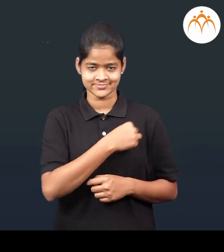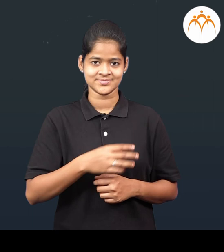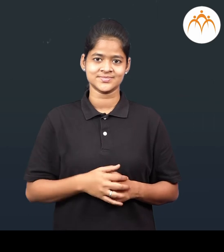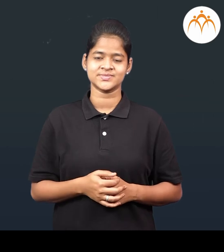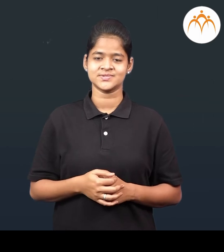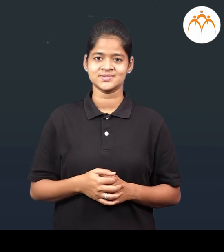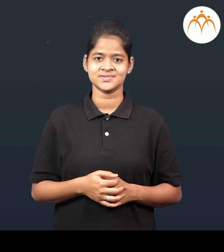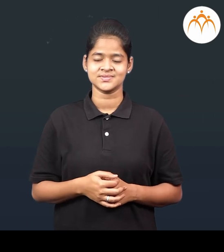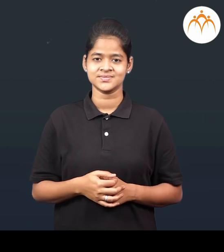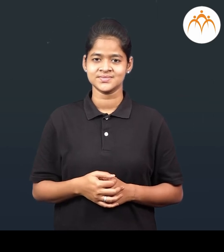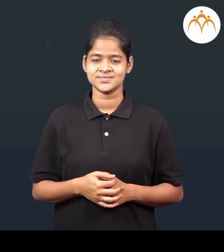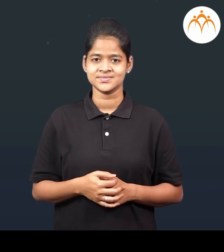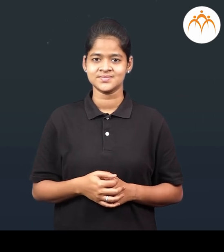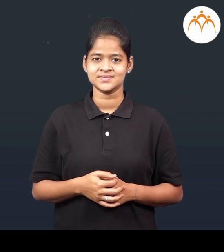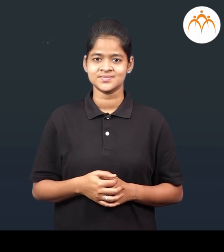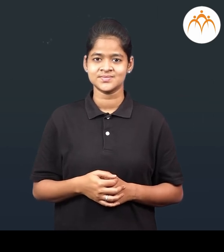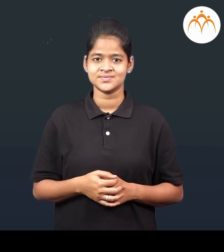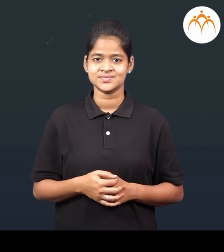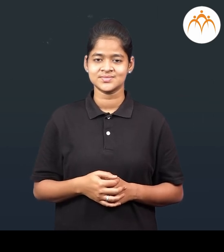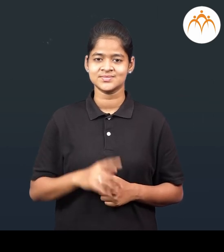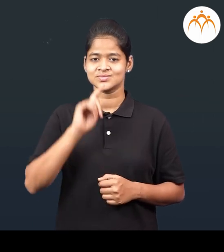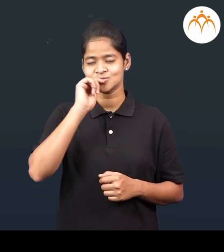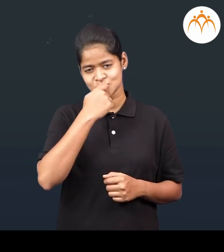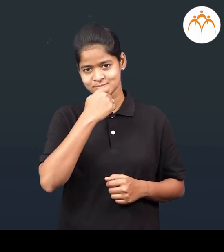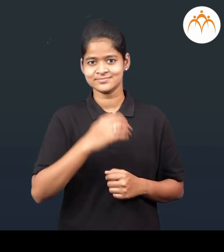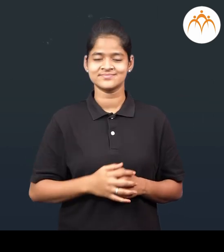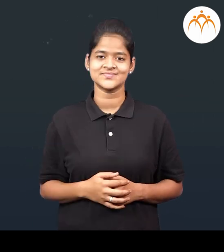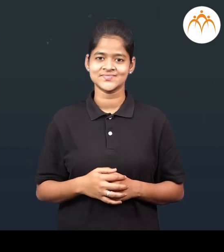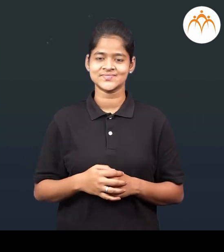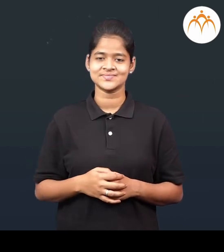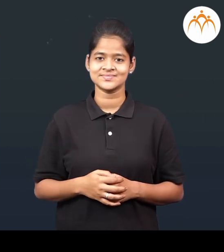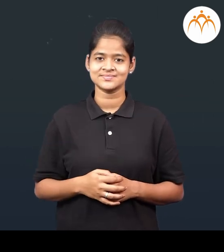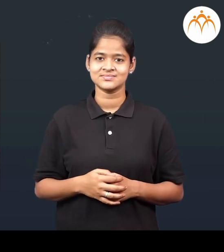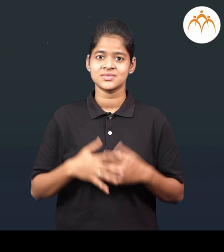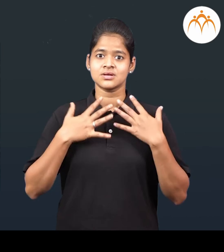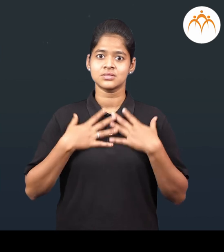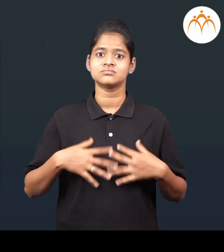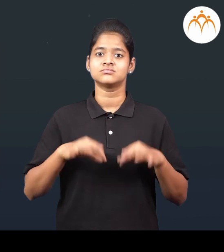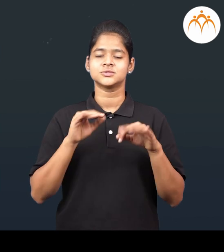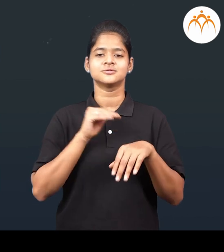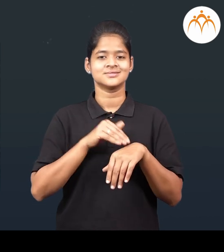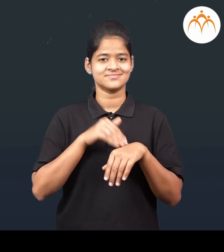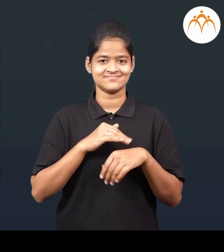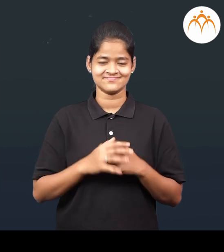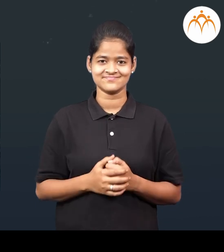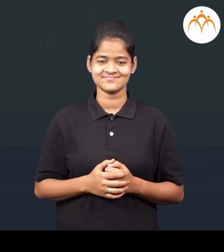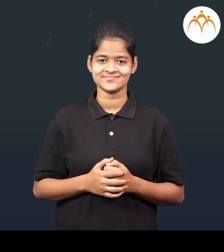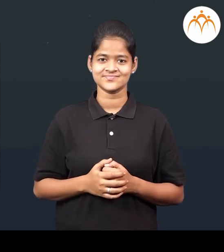दवाखान, लंगन, आरोग्य सेवा,